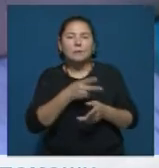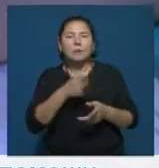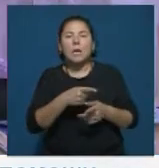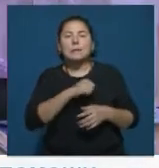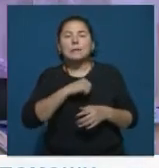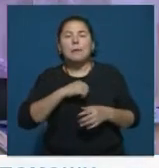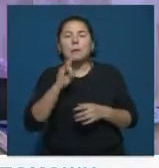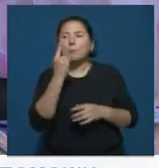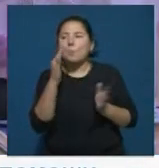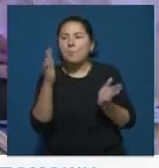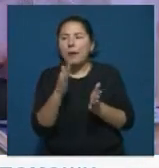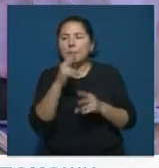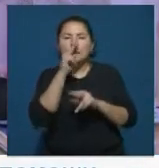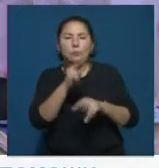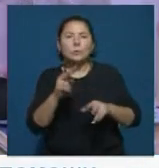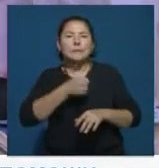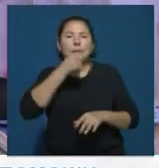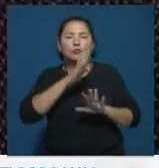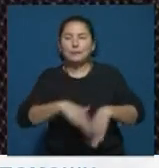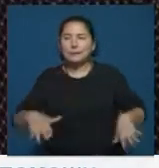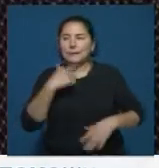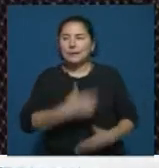за самой маленькой присматривают старшие дети.